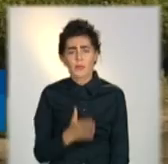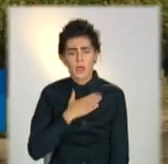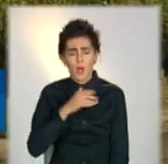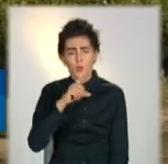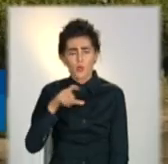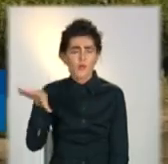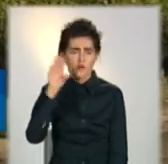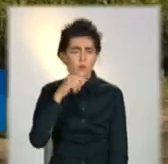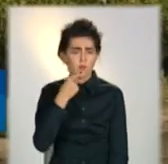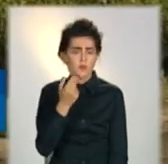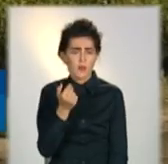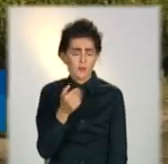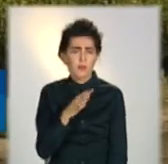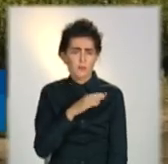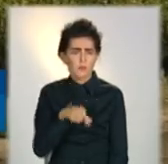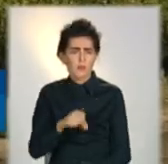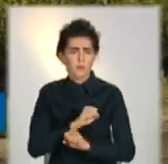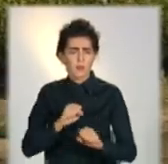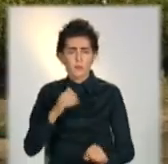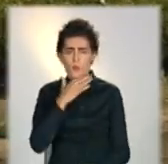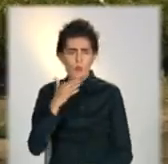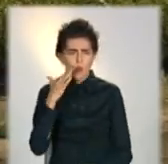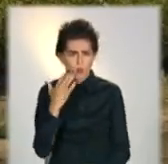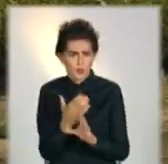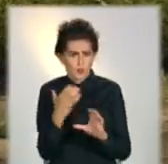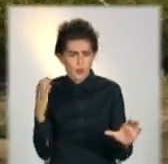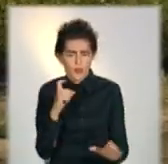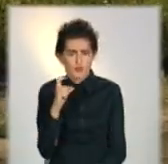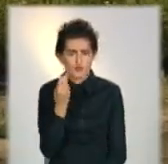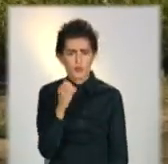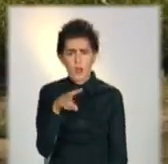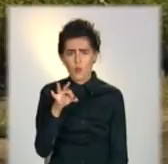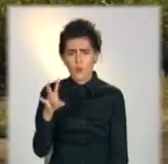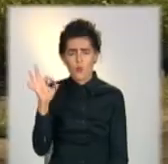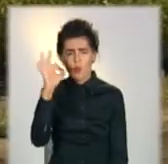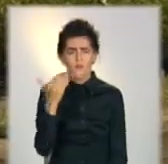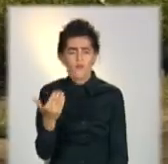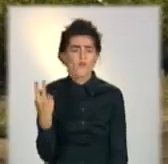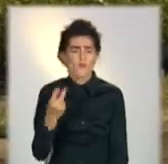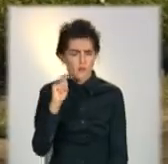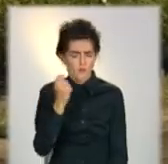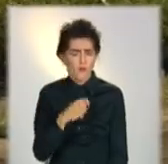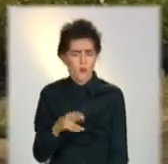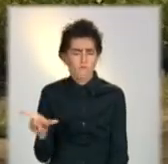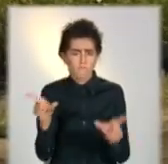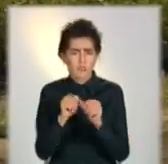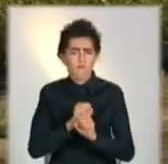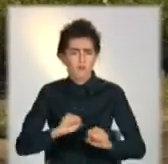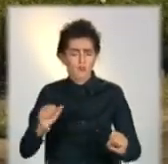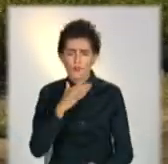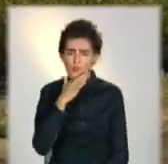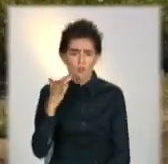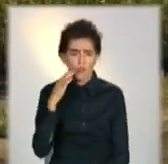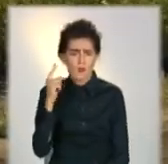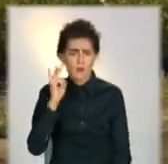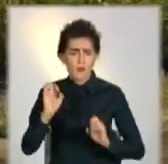старожили, вони кажуть, що тут було зірвано ешелон під час Великої світової війни зі снарядами. Тому тут багато, і